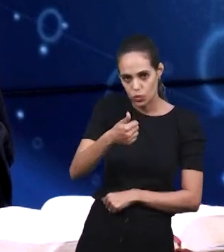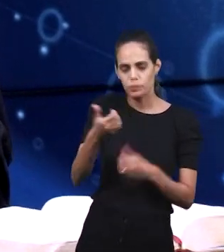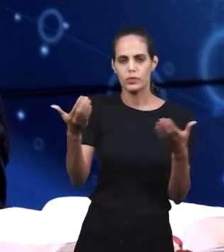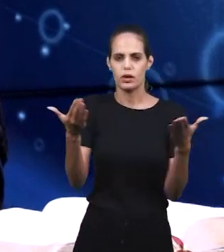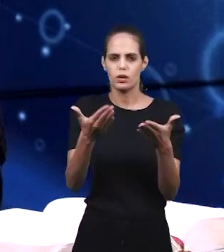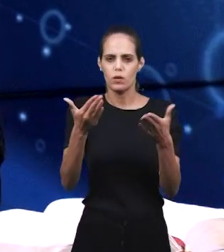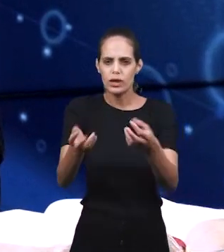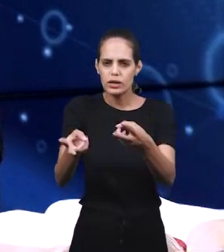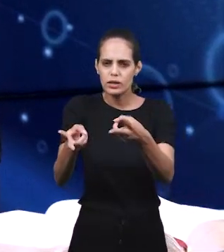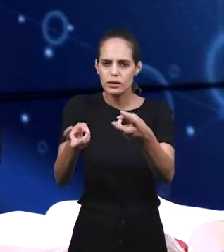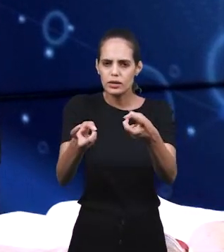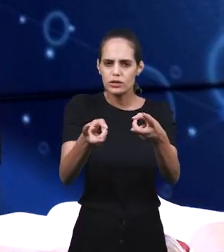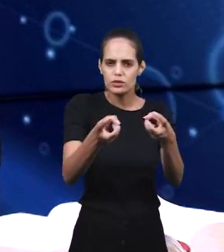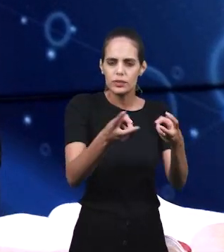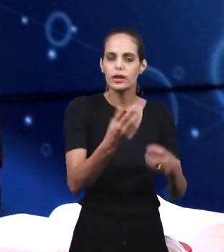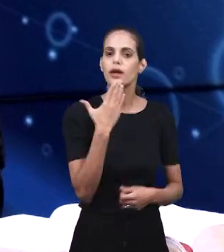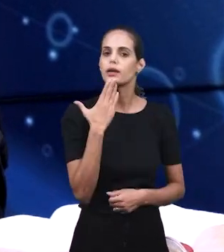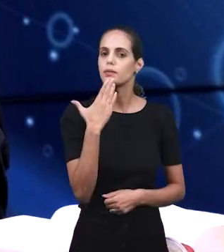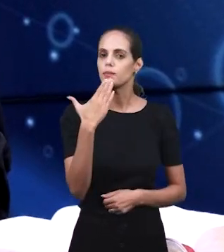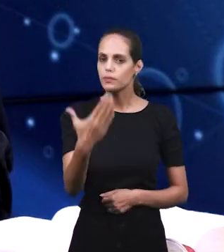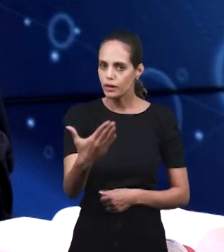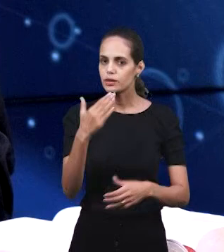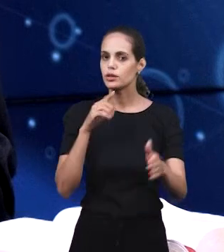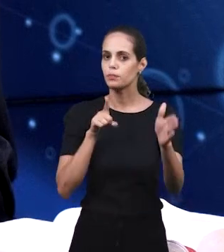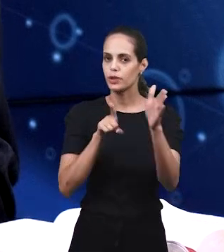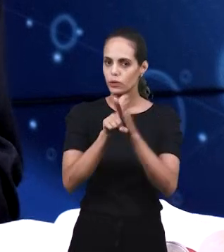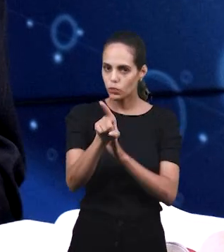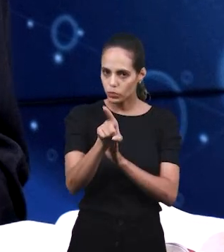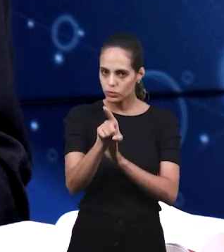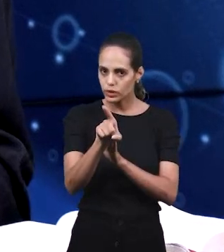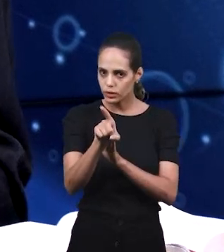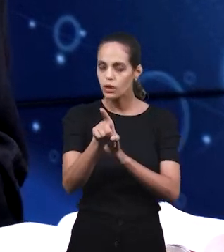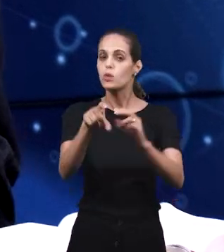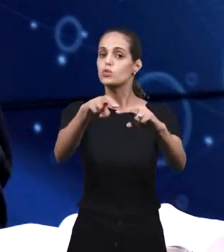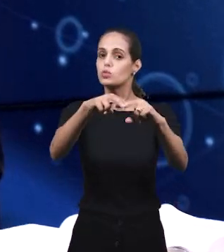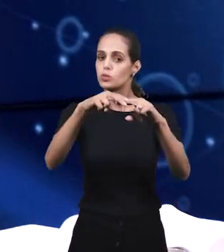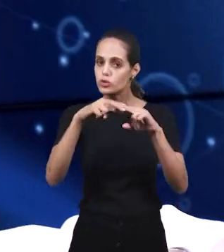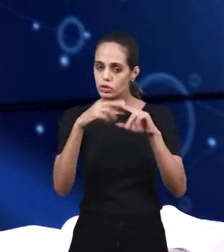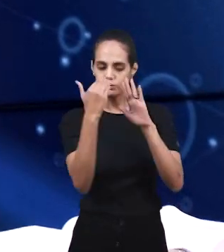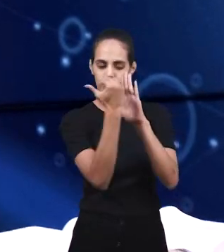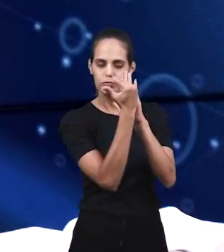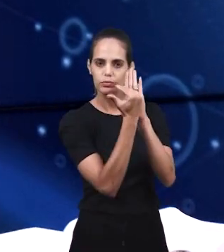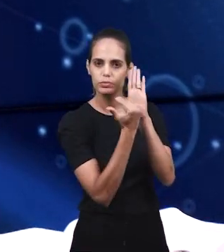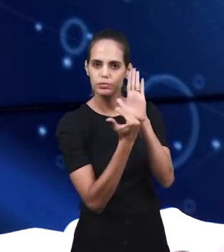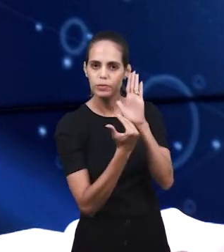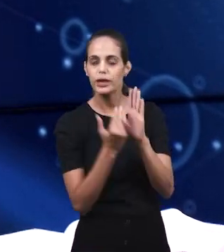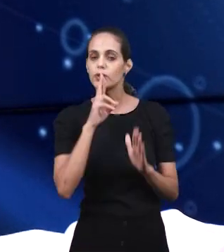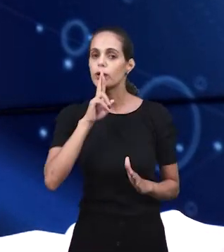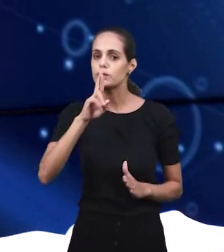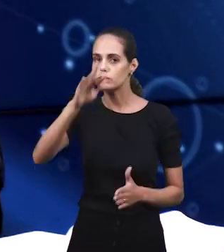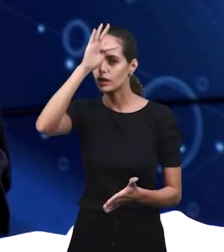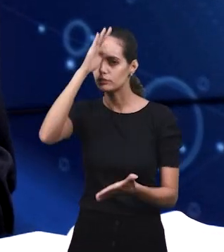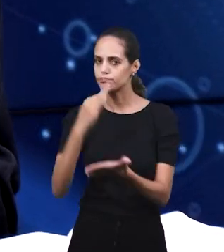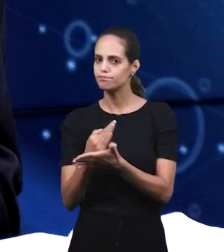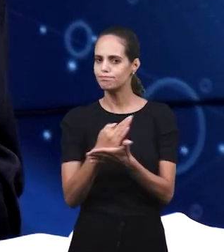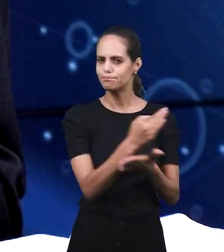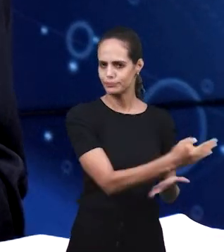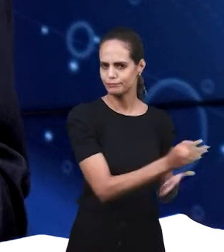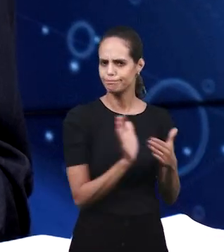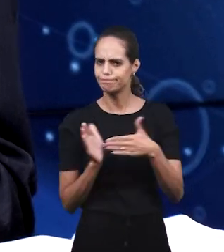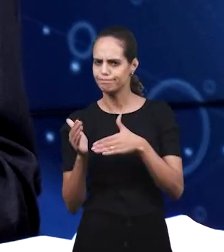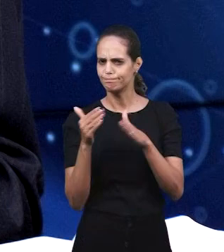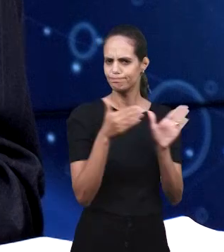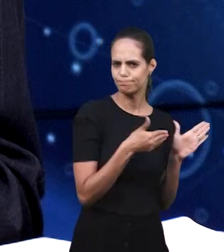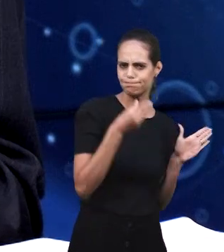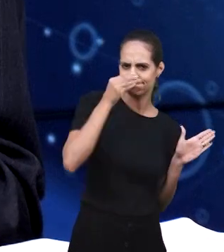января 2021 года. И вопрос, он следующий. Причины, результаты